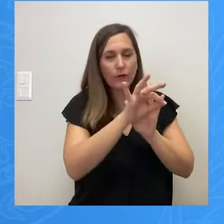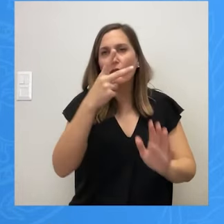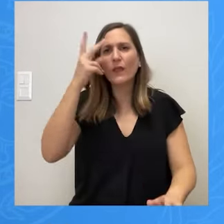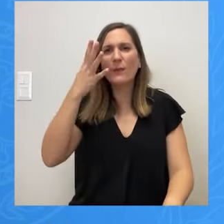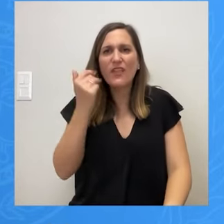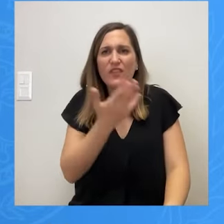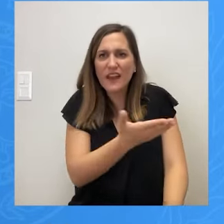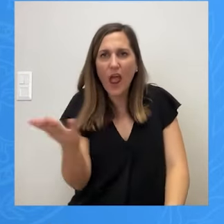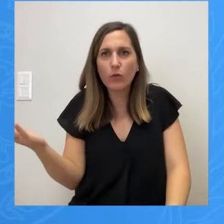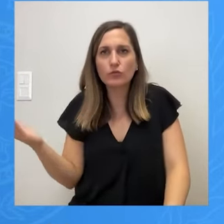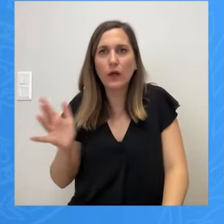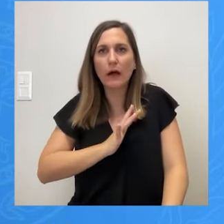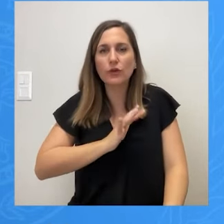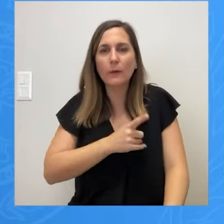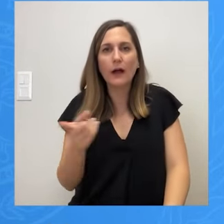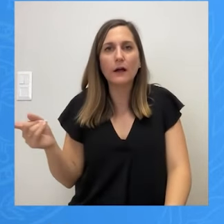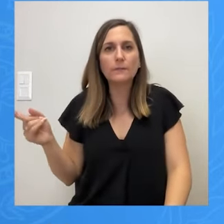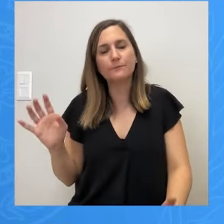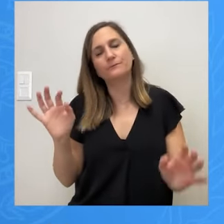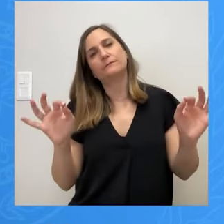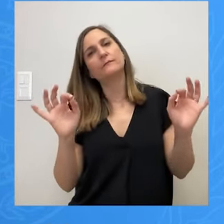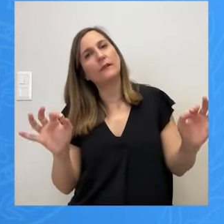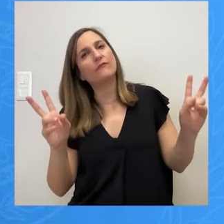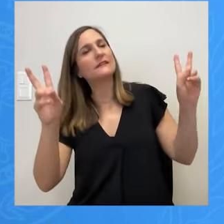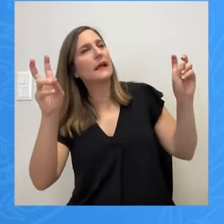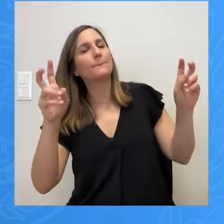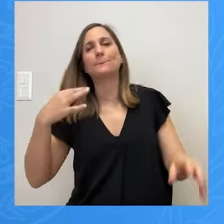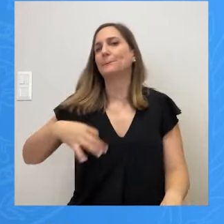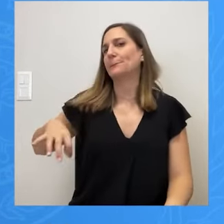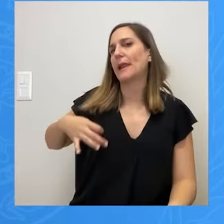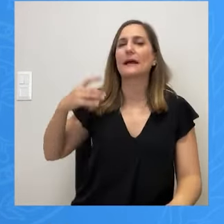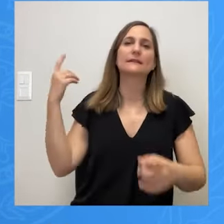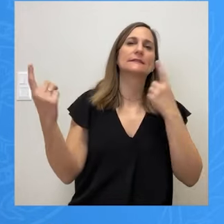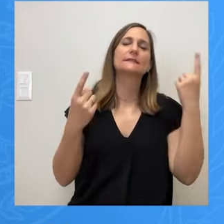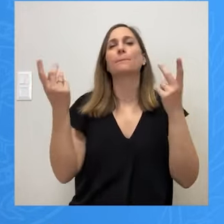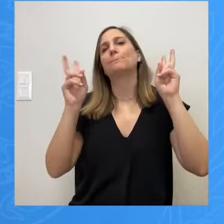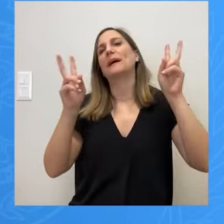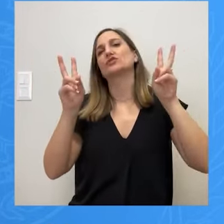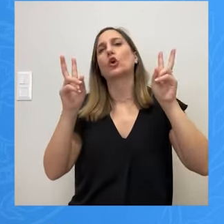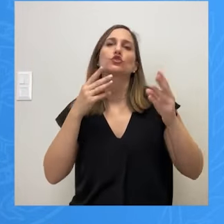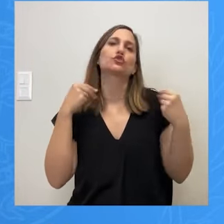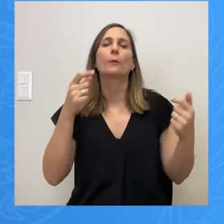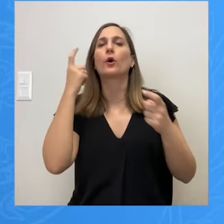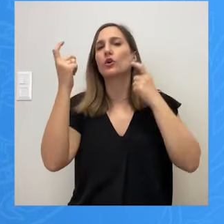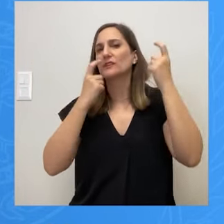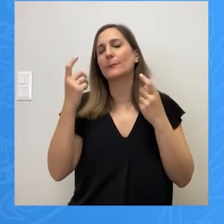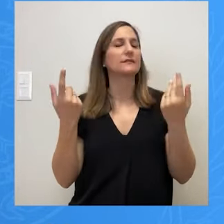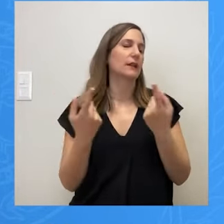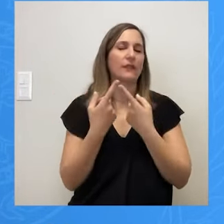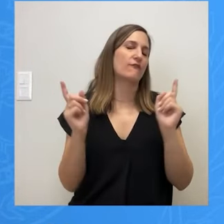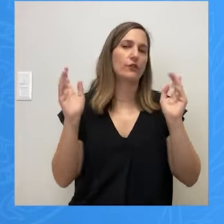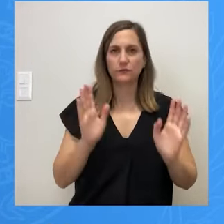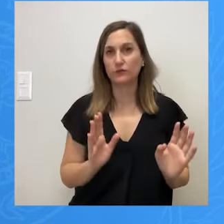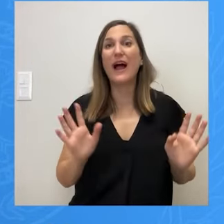πραγματικότητα των Κινσέπ. Φυσικά η δική σας πράσινη, περιβαλλοντική, πασόκικη, λογική λέει άλλα. Όμως το